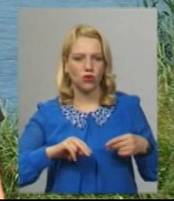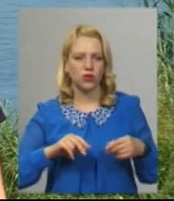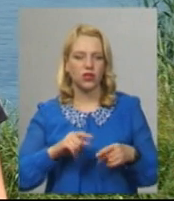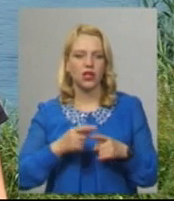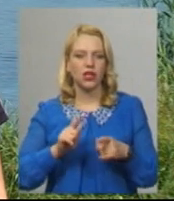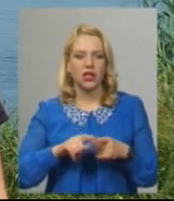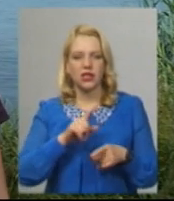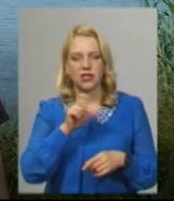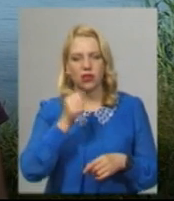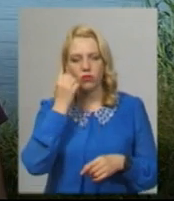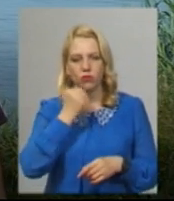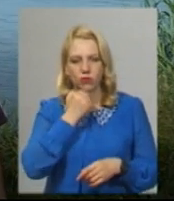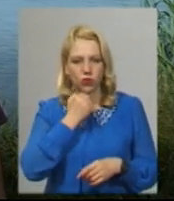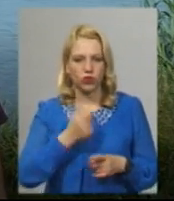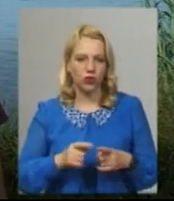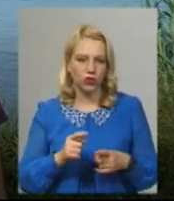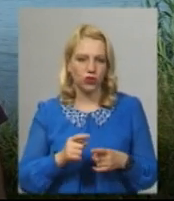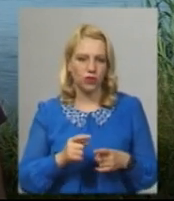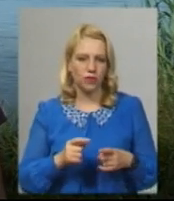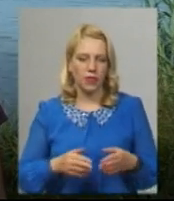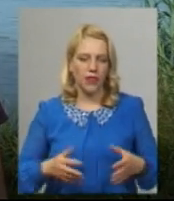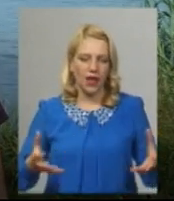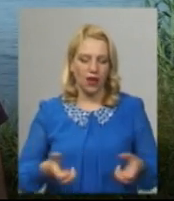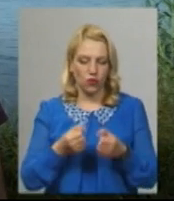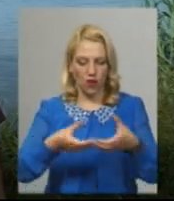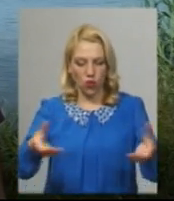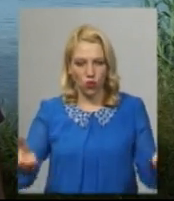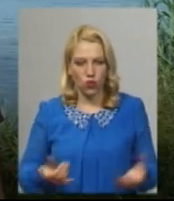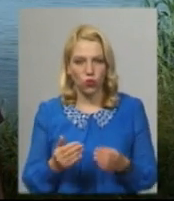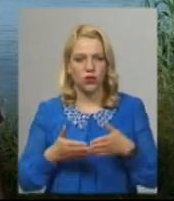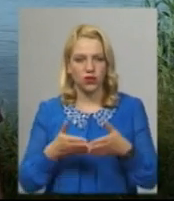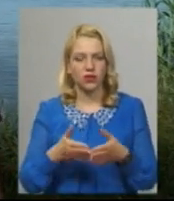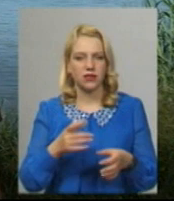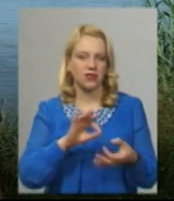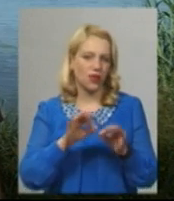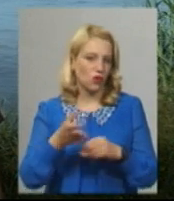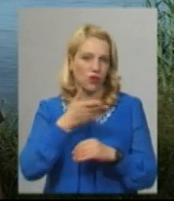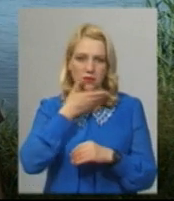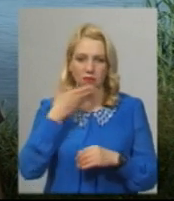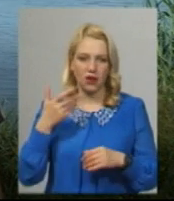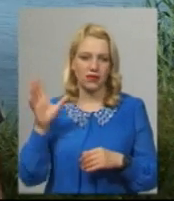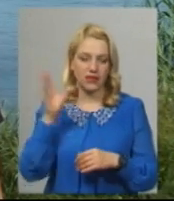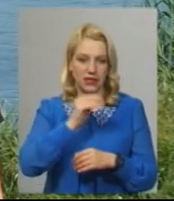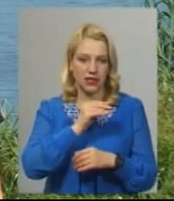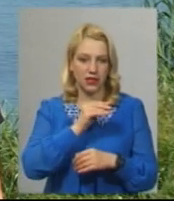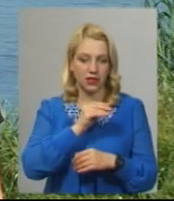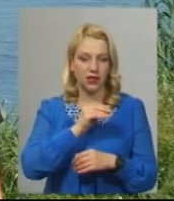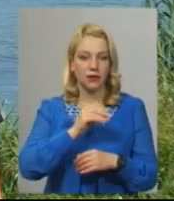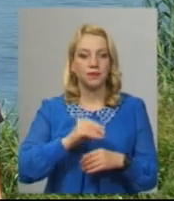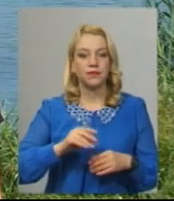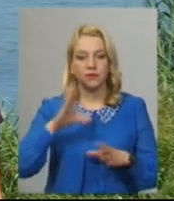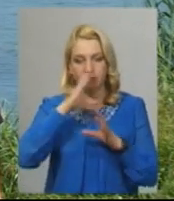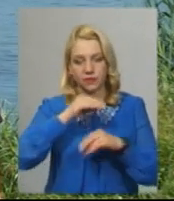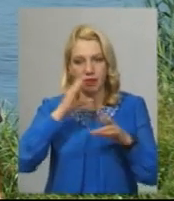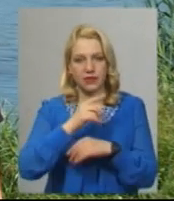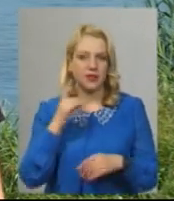допомогою кінця Олександрова, також за допомогою рятувального кругу Загалом нічого складного немає, всі спиралися з